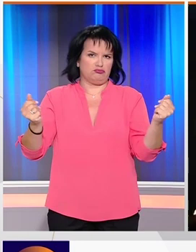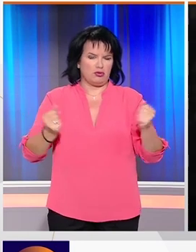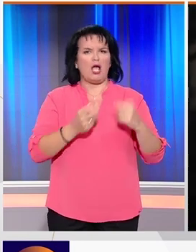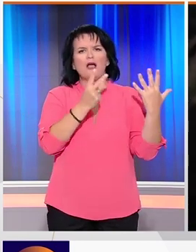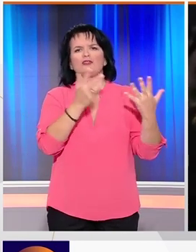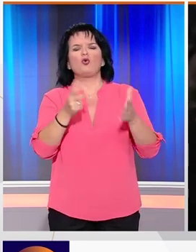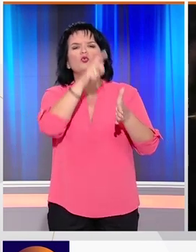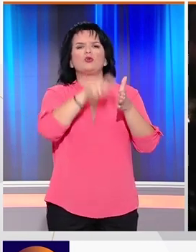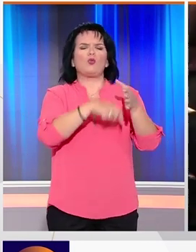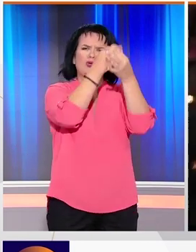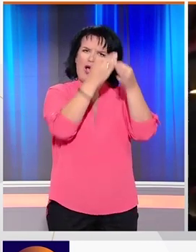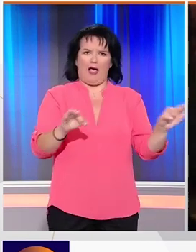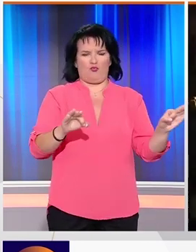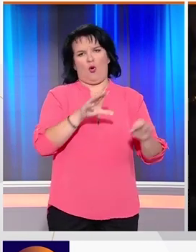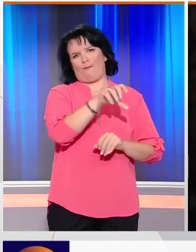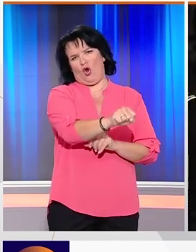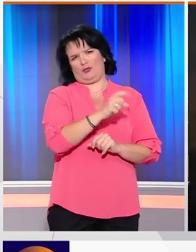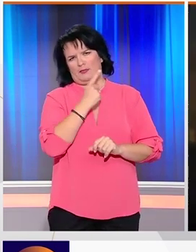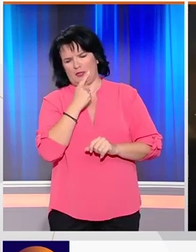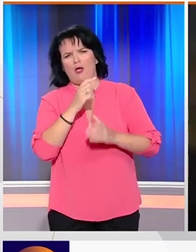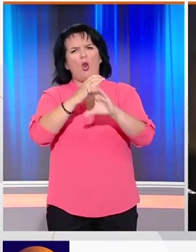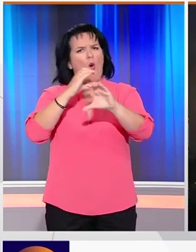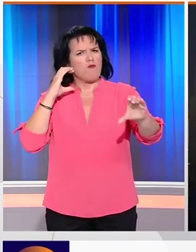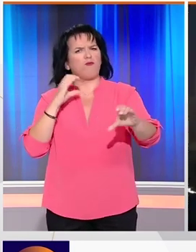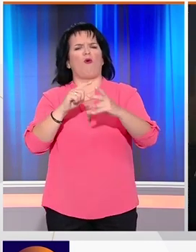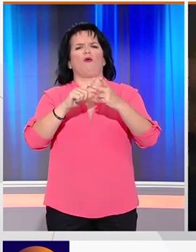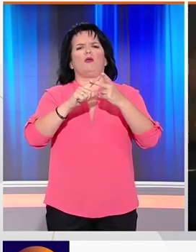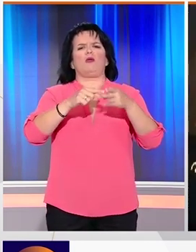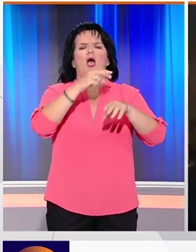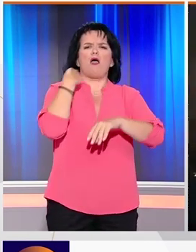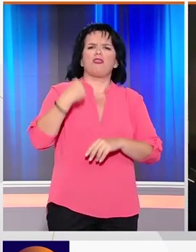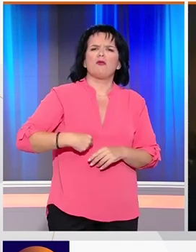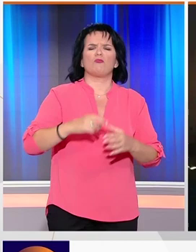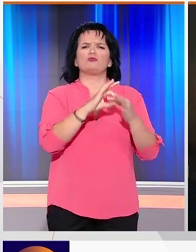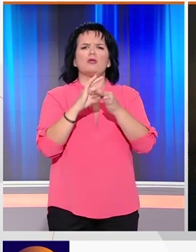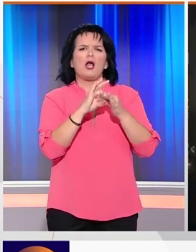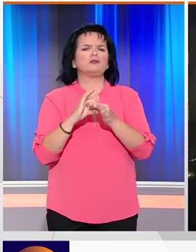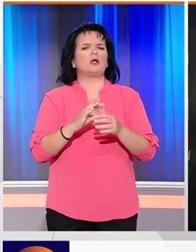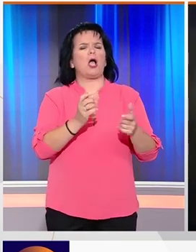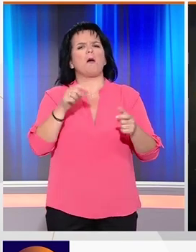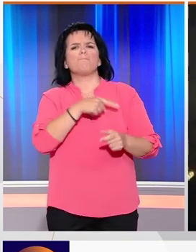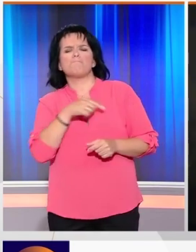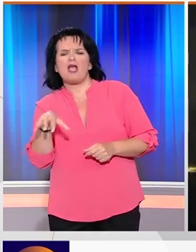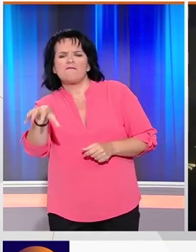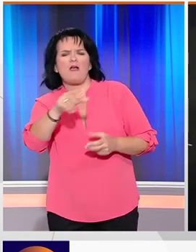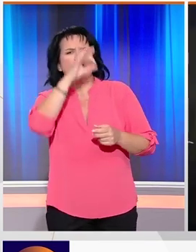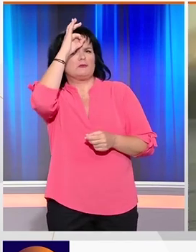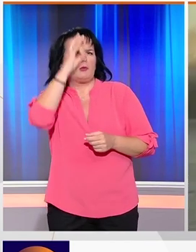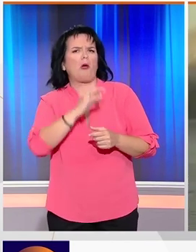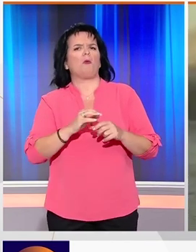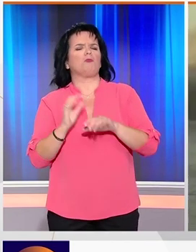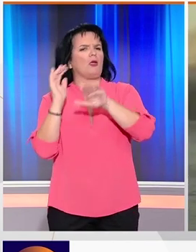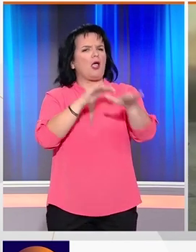Εχτά με οκτώ ξενοδοχεία εκενώσαμε και με λεωφορία από το Δήμο και σε συνεργασία και με την περιφέρεια και την αστυνομία και